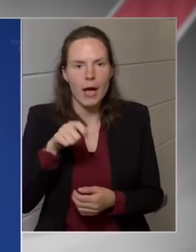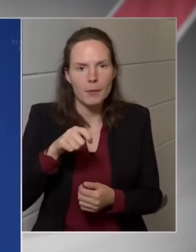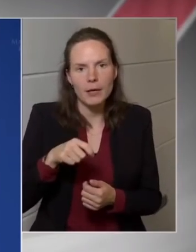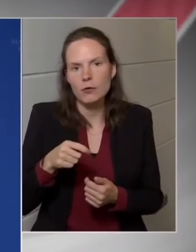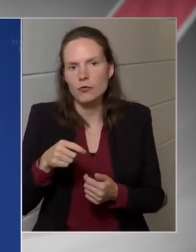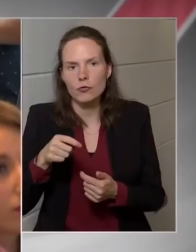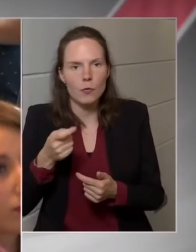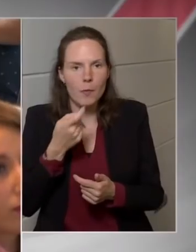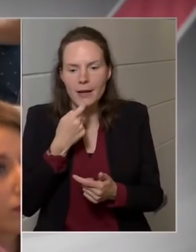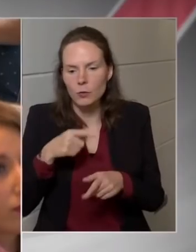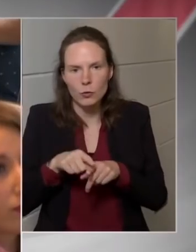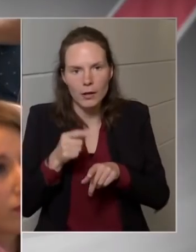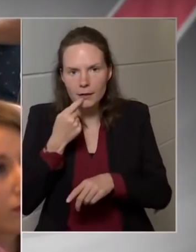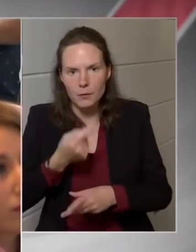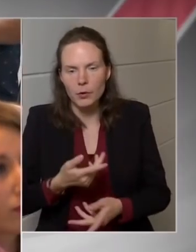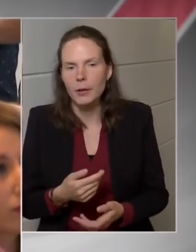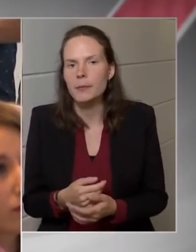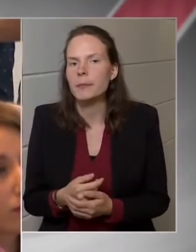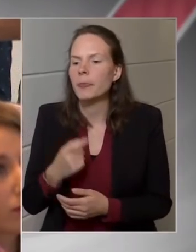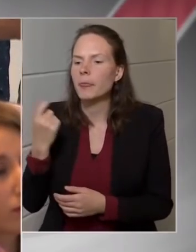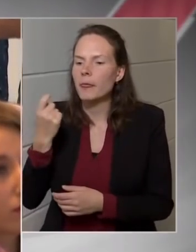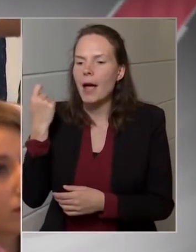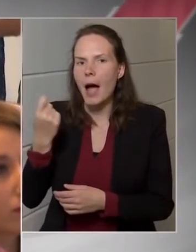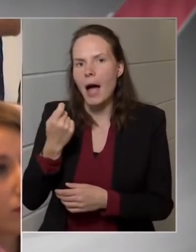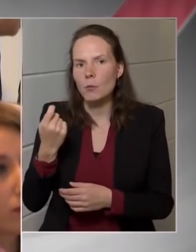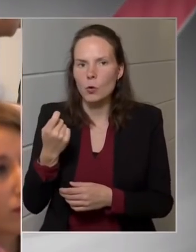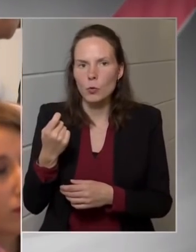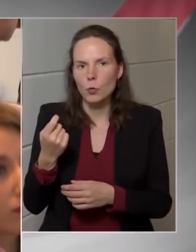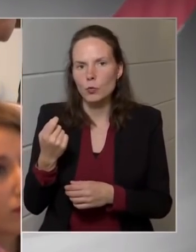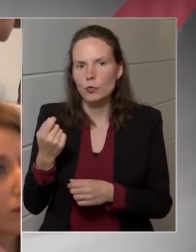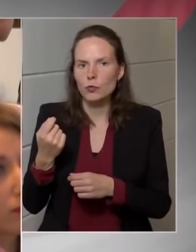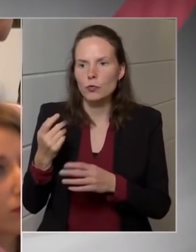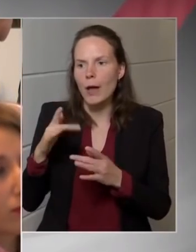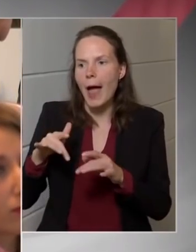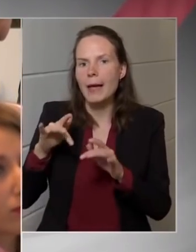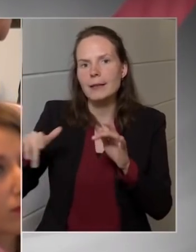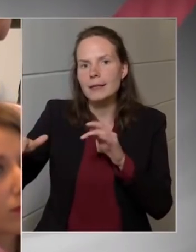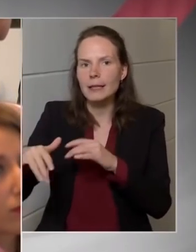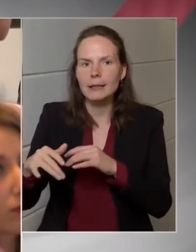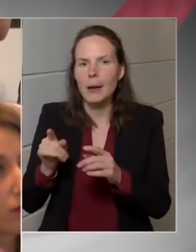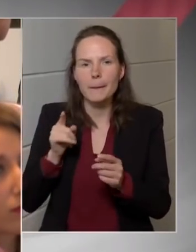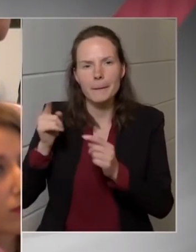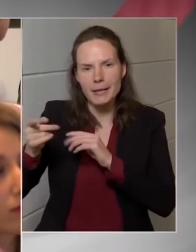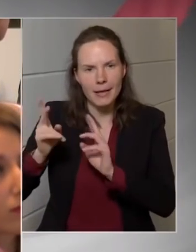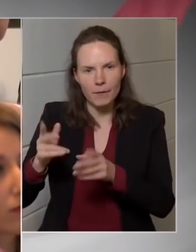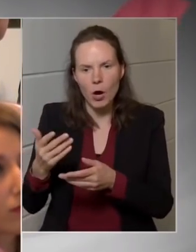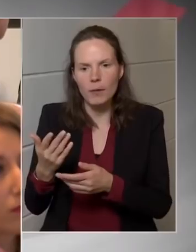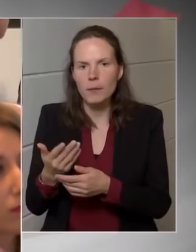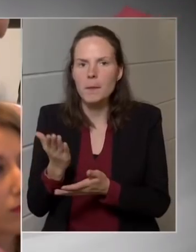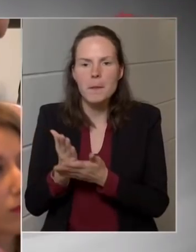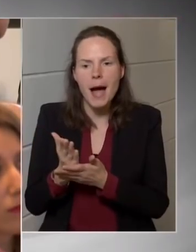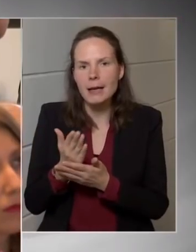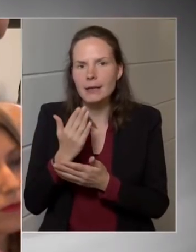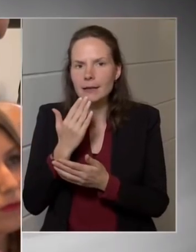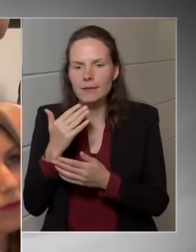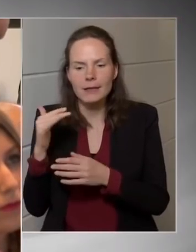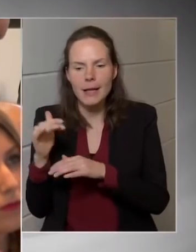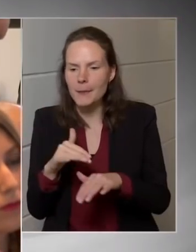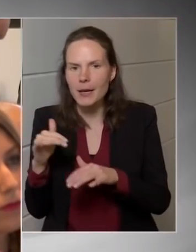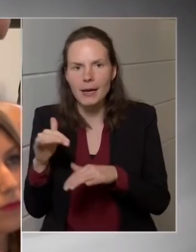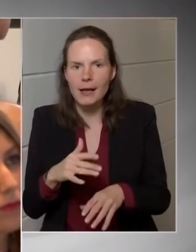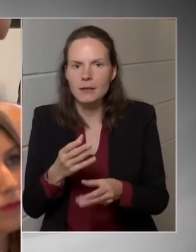De hogy a háborús cselekmények messzebb kerültek a határoktól, nem érkezik több menekült, tehát az április 21-ei reményteli